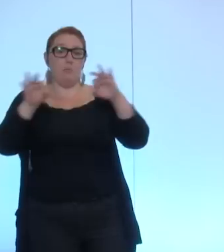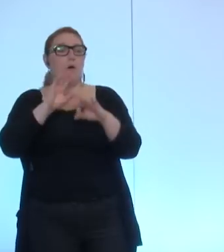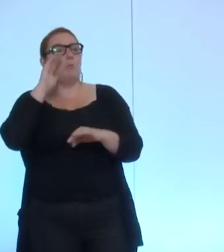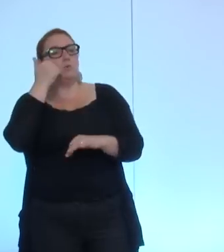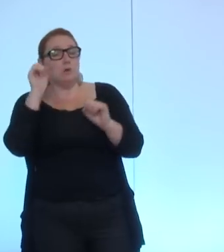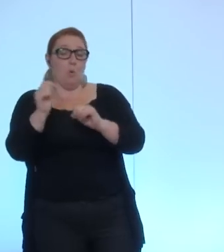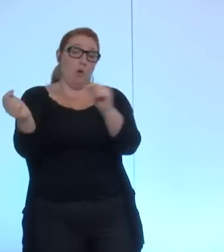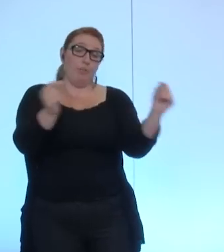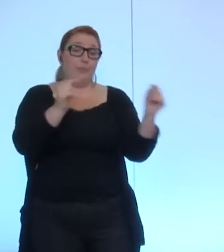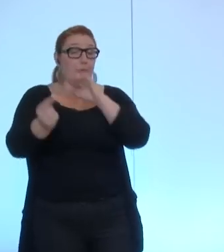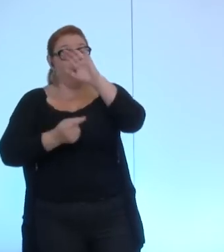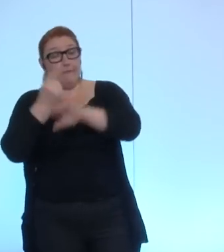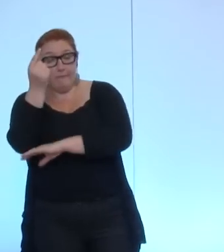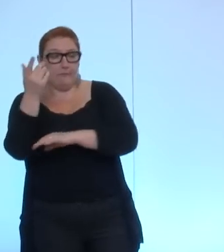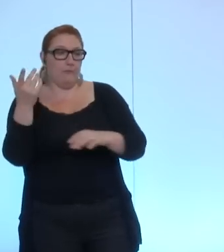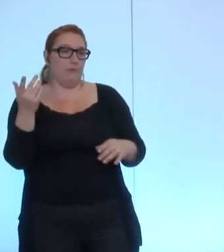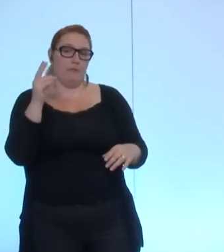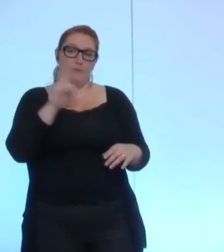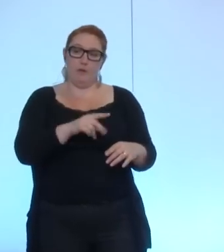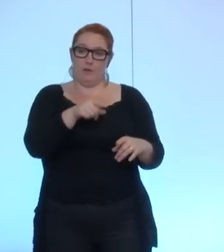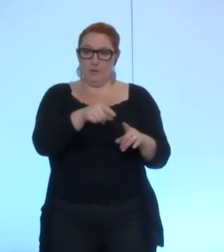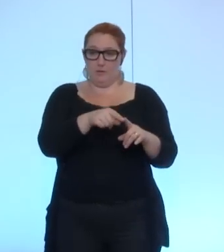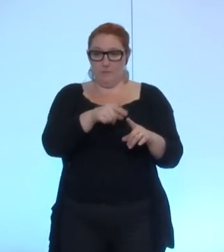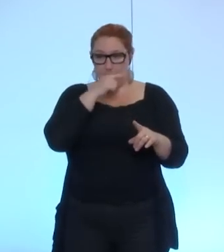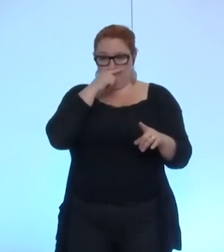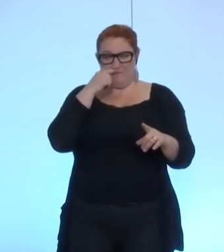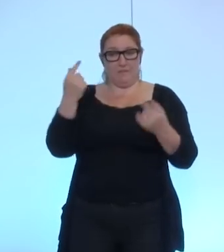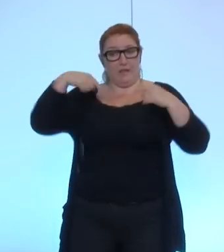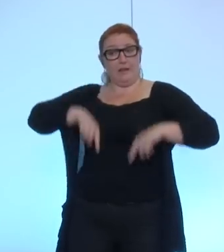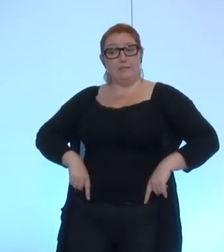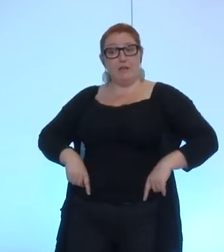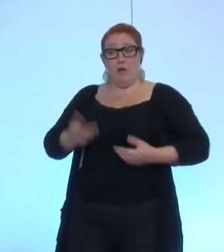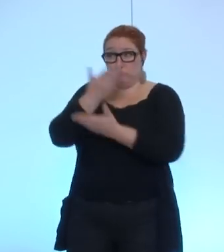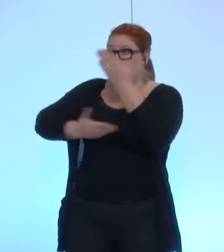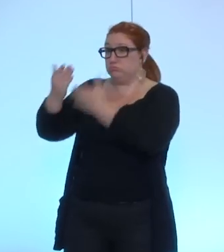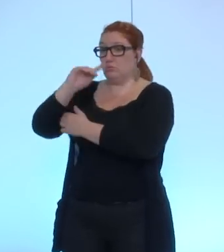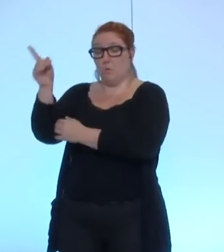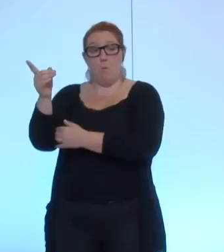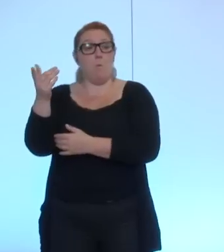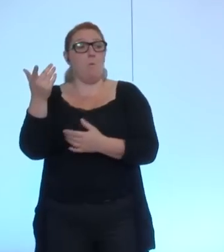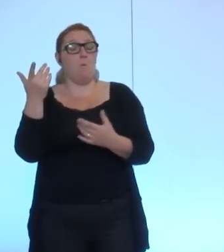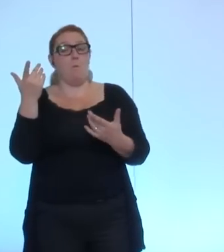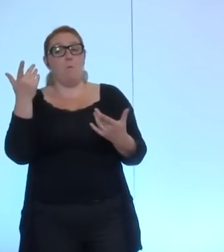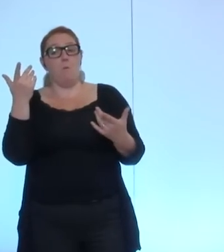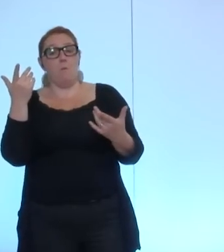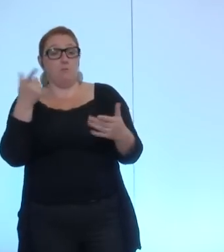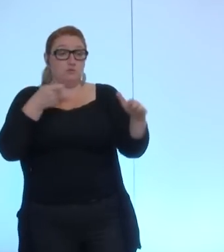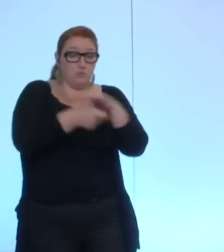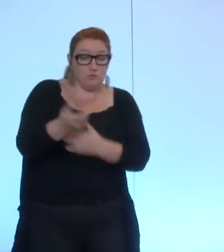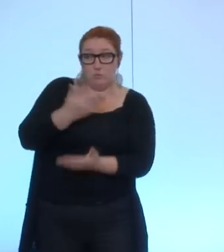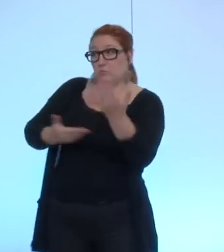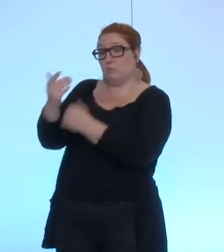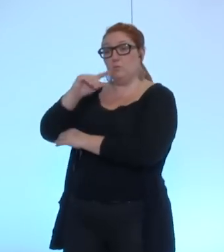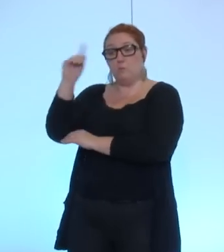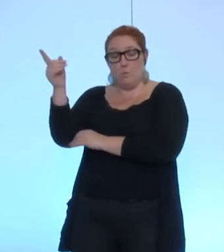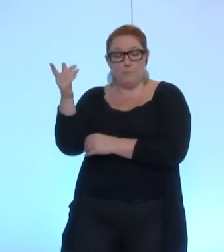interventions sans qu'elle se substitue ni à l'intervention ni à la position de l'Etat en matière de politique étrangère malheureusement et